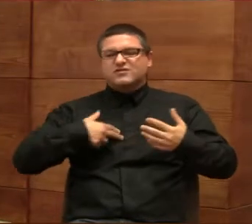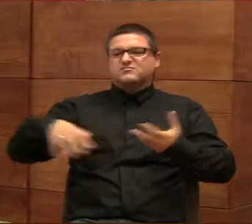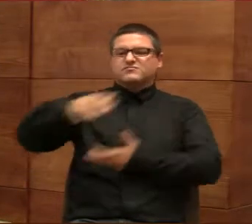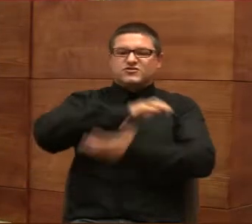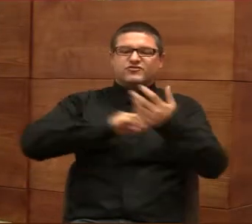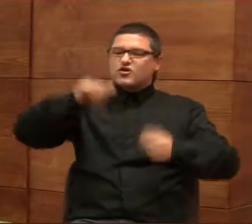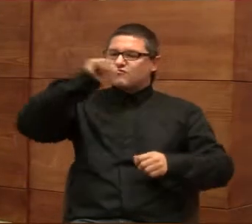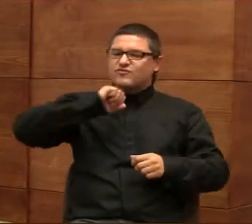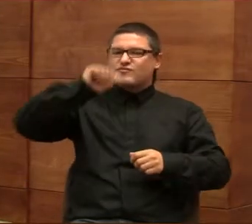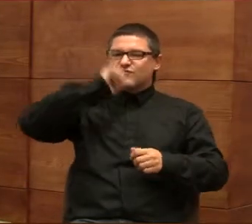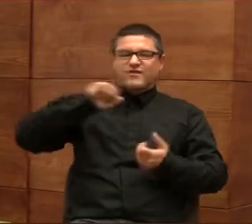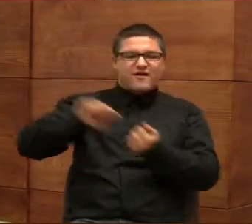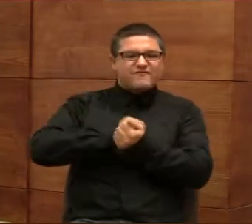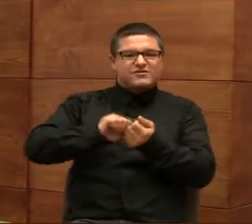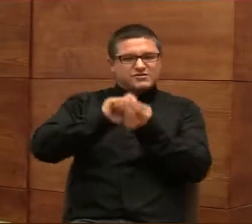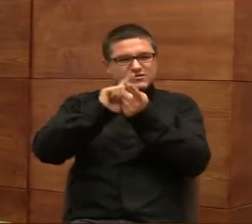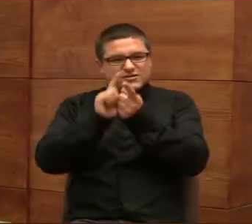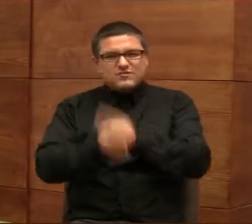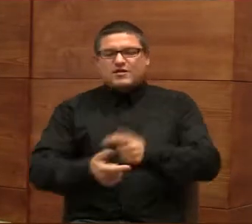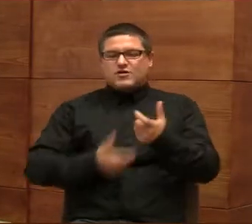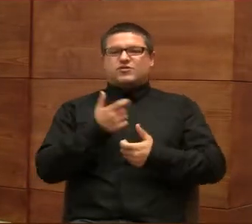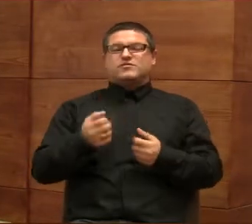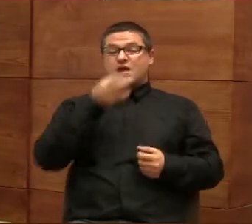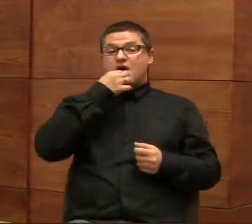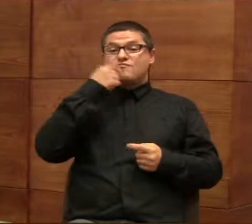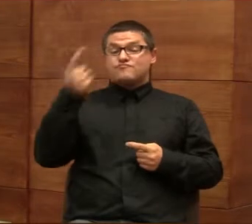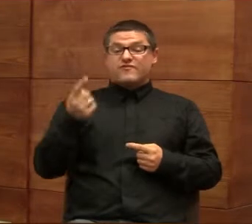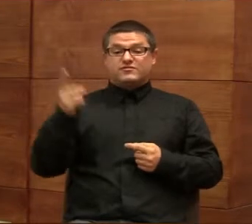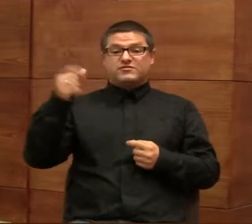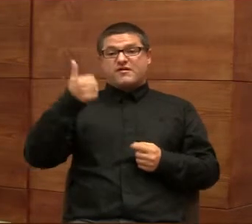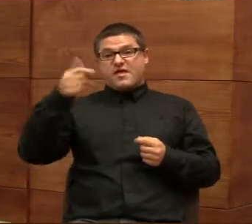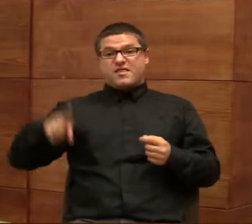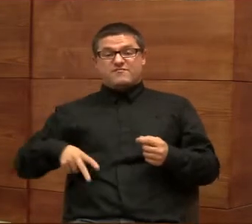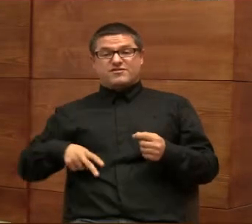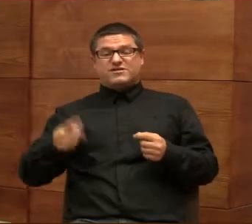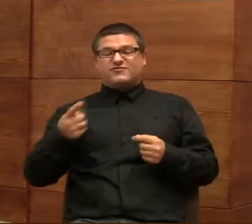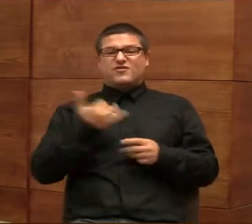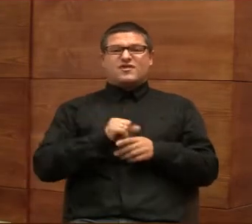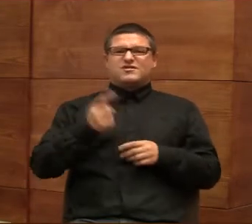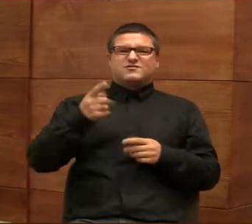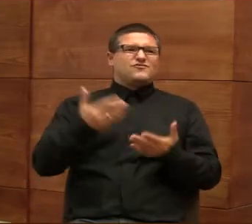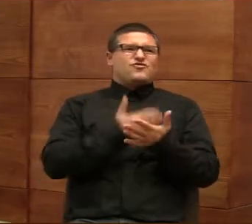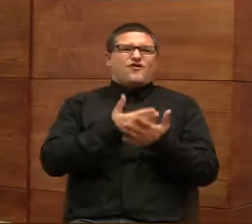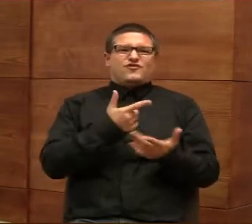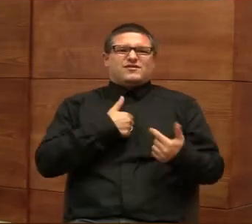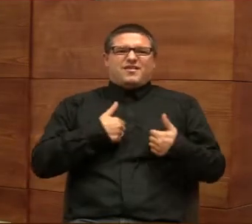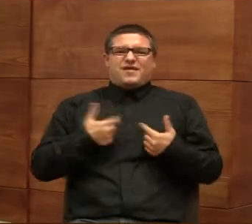wygenerować zmiany. Pani, powiem, że to w jednym ministerstwie się nie komunizuje, to jest dla ministrowego.